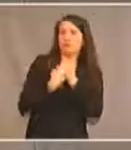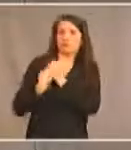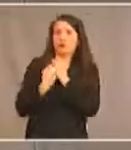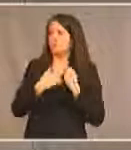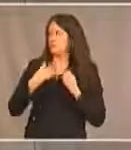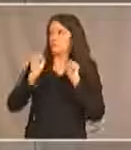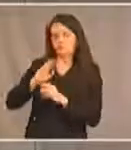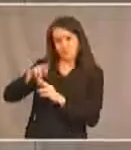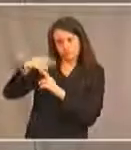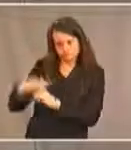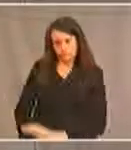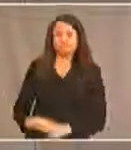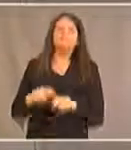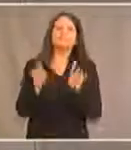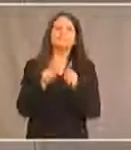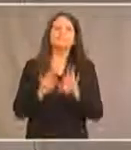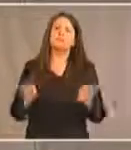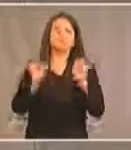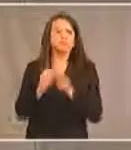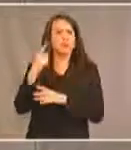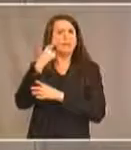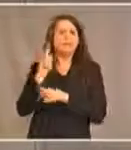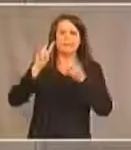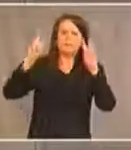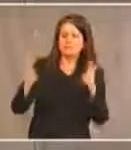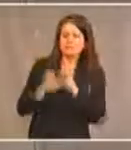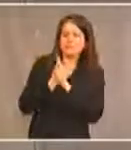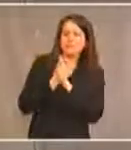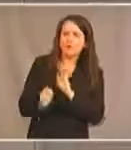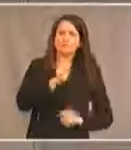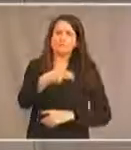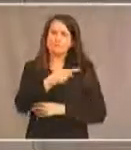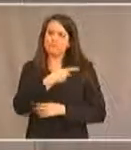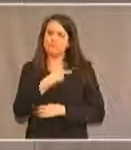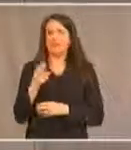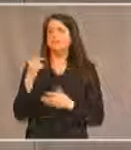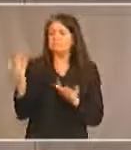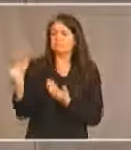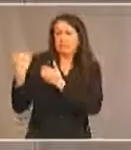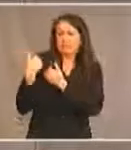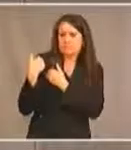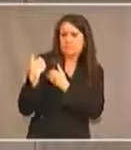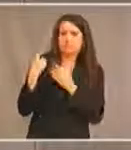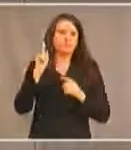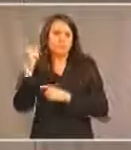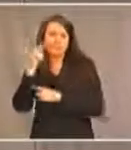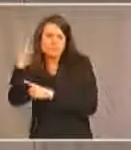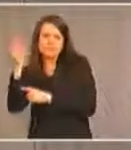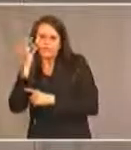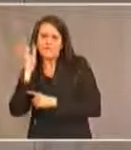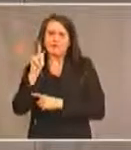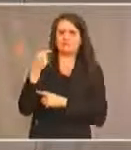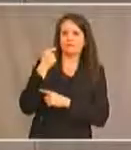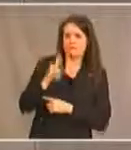répondre. Il est également important de penser aux questions de compétences provinciales. La question de responsabilité entre les gouvernements fédérales et